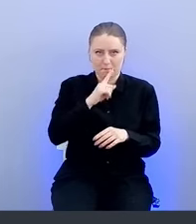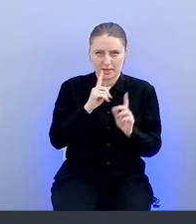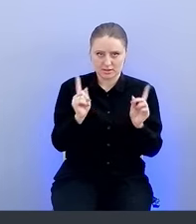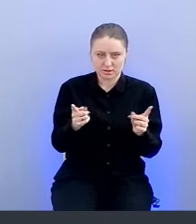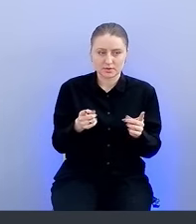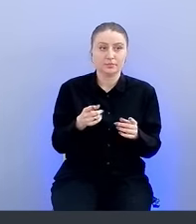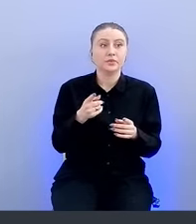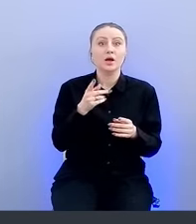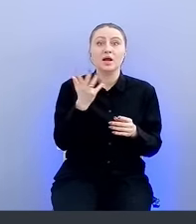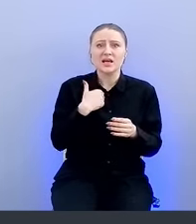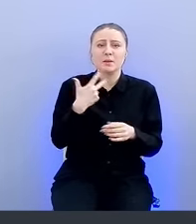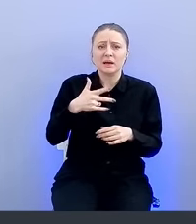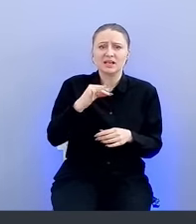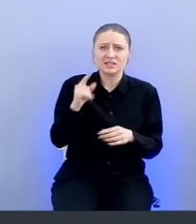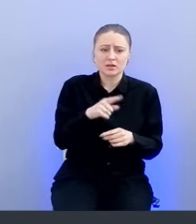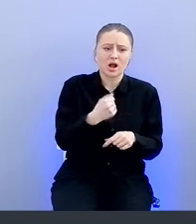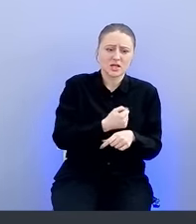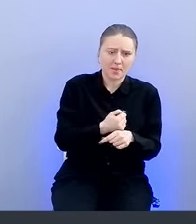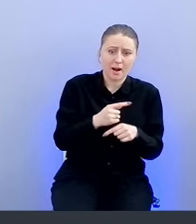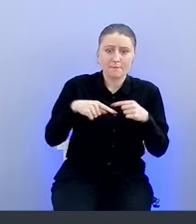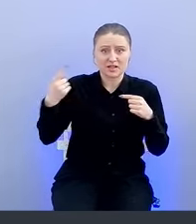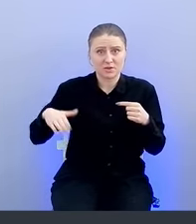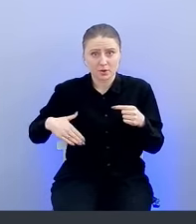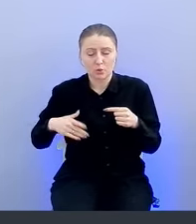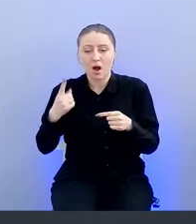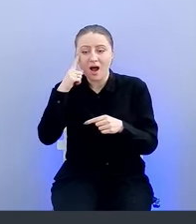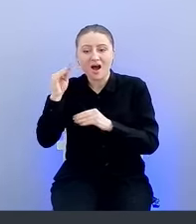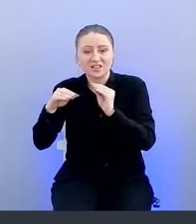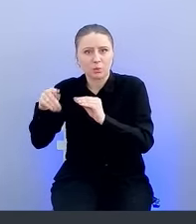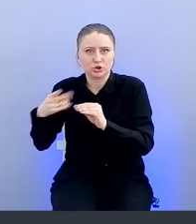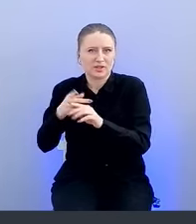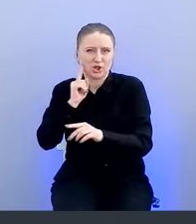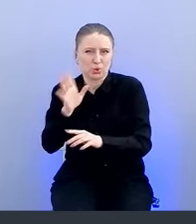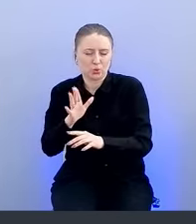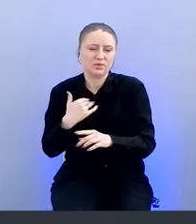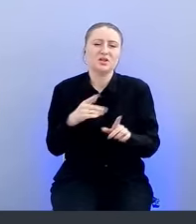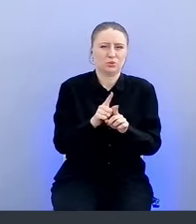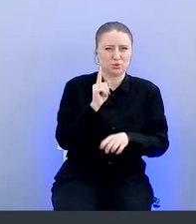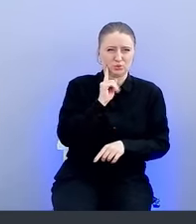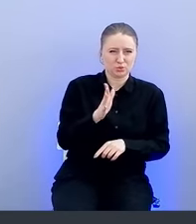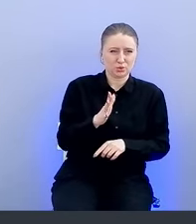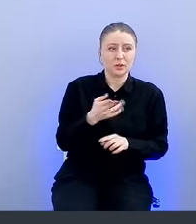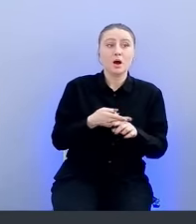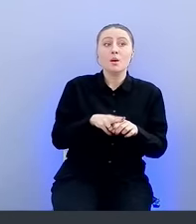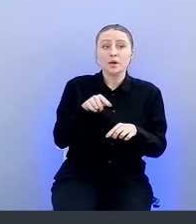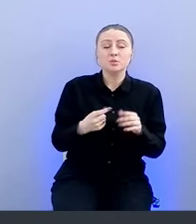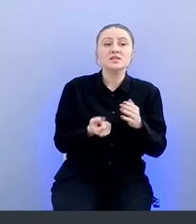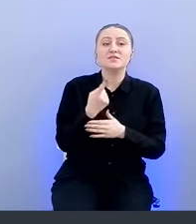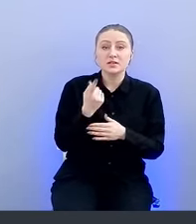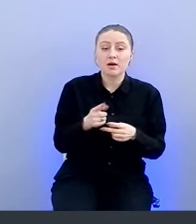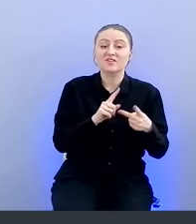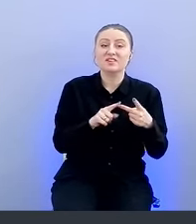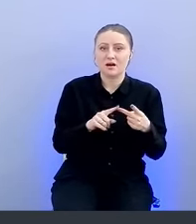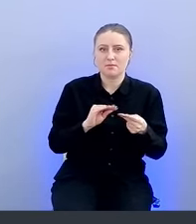То есть если мы 30 раз идем ее обрабатывать потом, то разработчикам это неудобно, да и нам это неудобно. И тут возникает второй